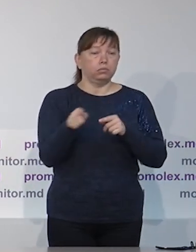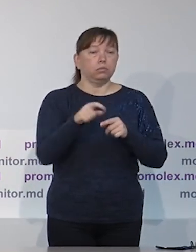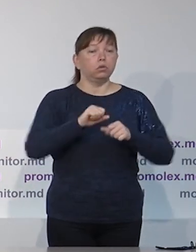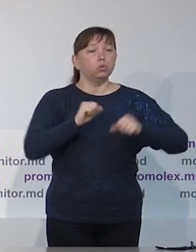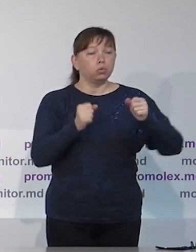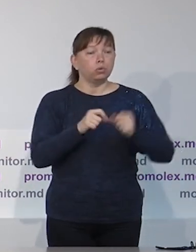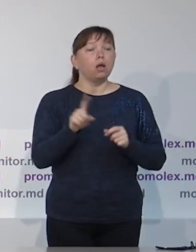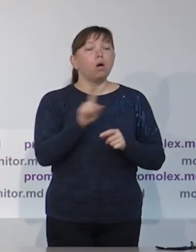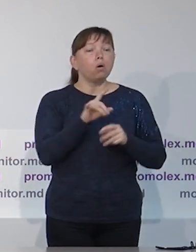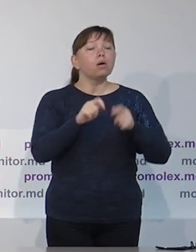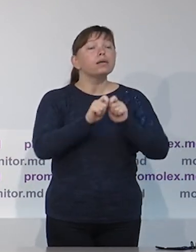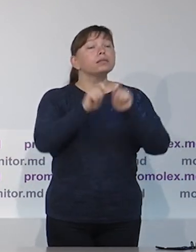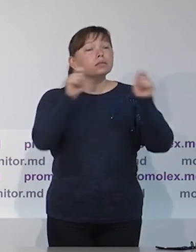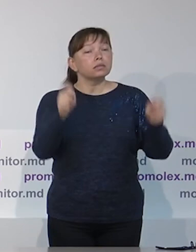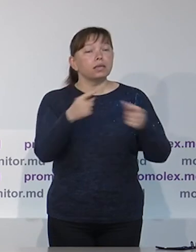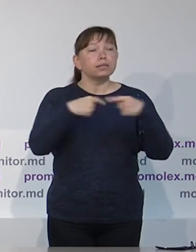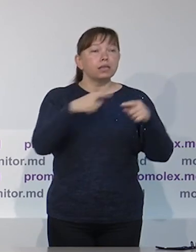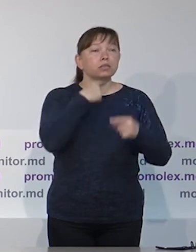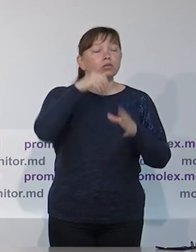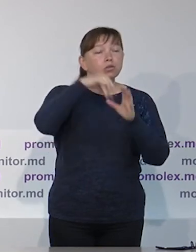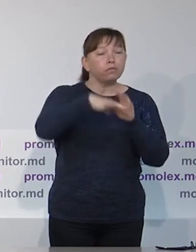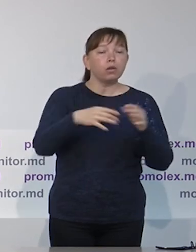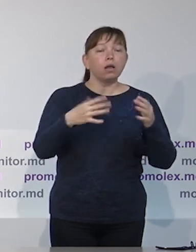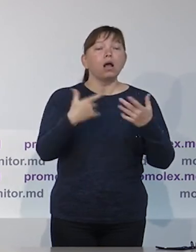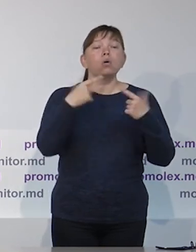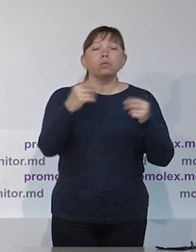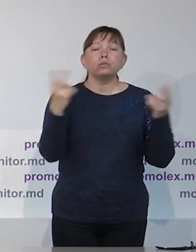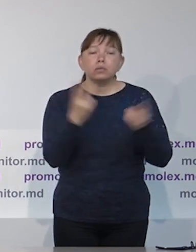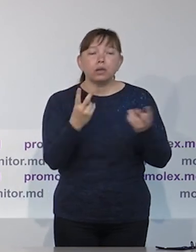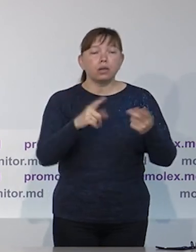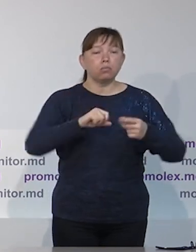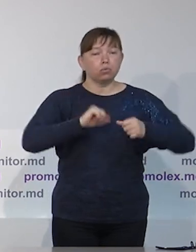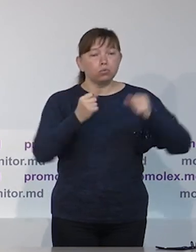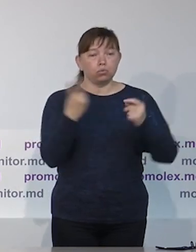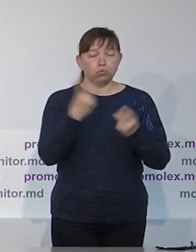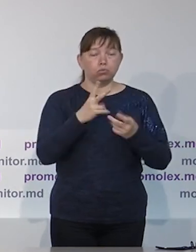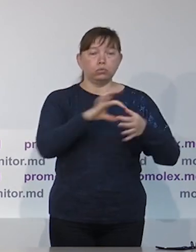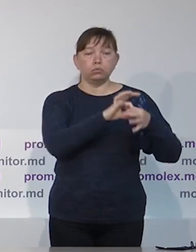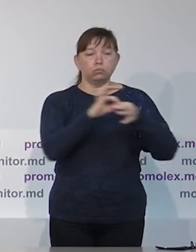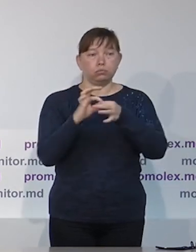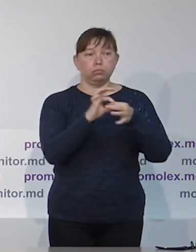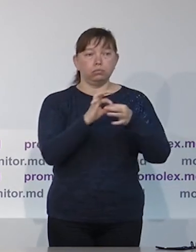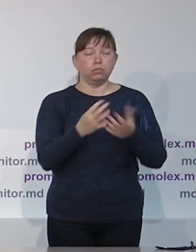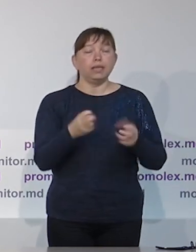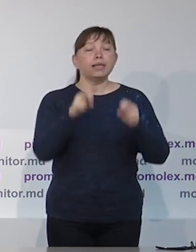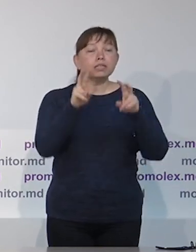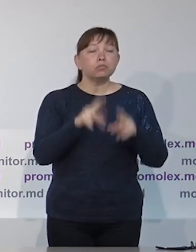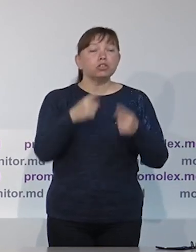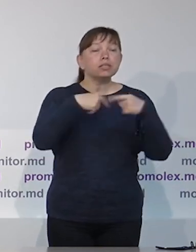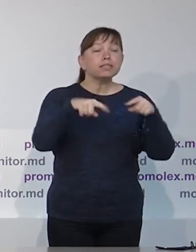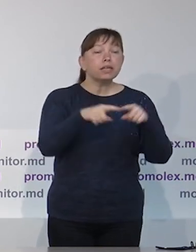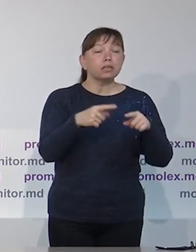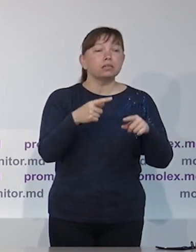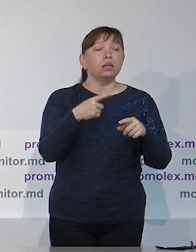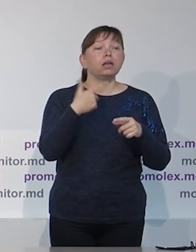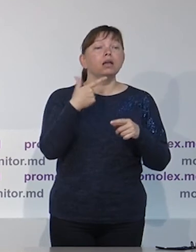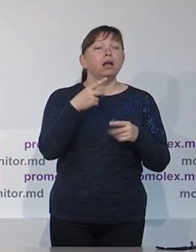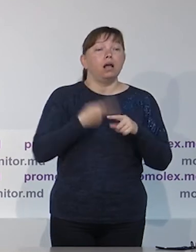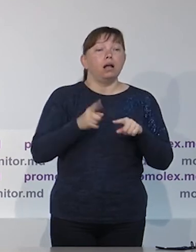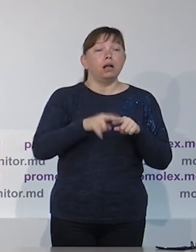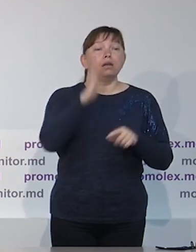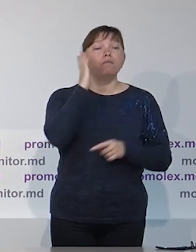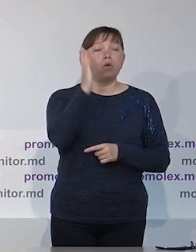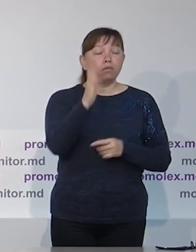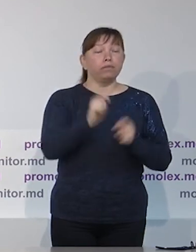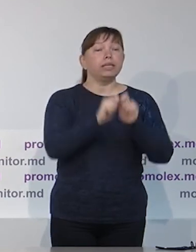проактивно, конструктивно, чтобы была проактивная конструктивная коммуникация между циклом и местными властями. Что касается